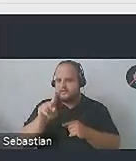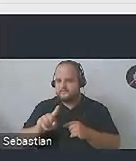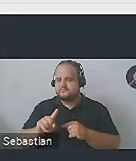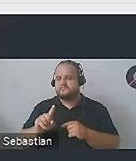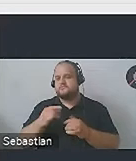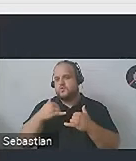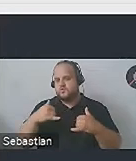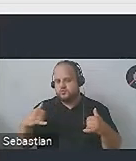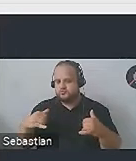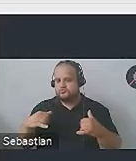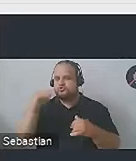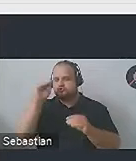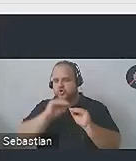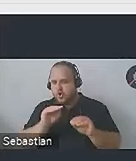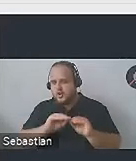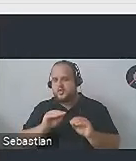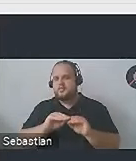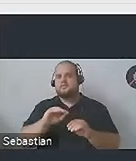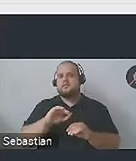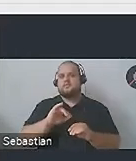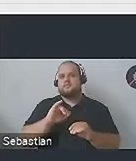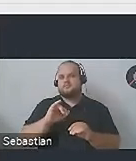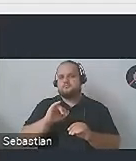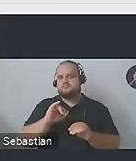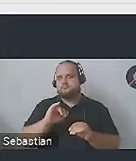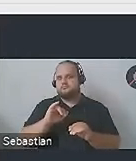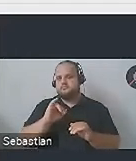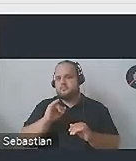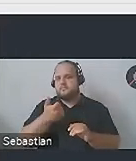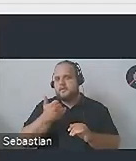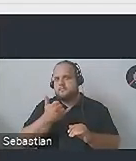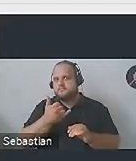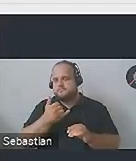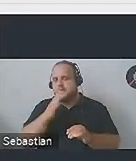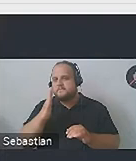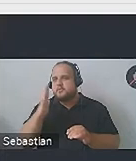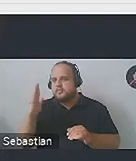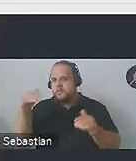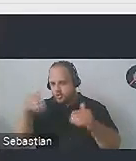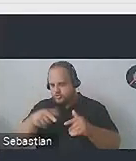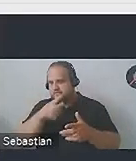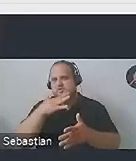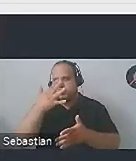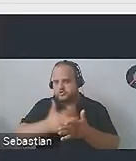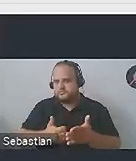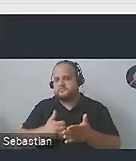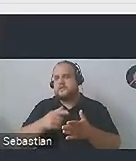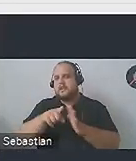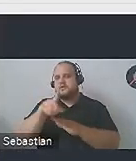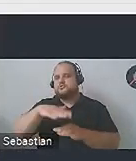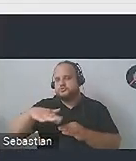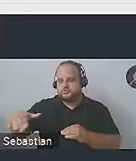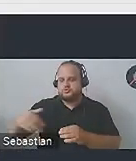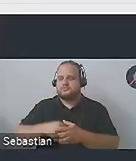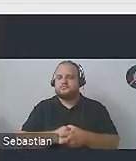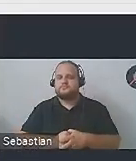Zarówno na jakichś szkoleniach, jak i po prostu na przykład w ramach malutkiej akcji w bibliotece też można to wykorzystać dla dzieci i nastolatków.